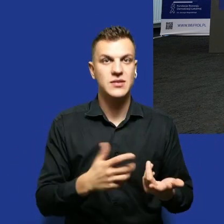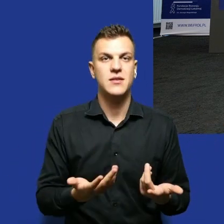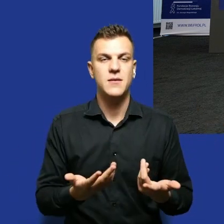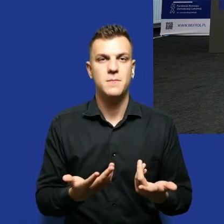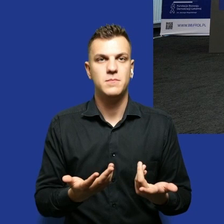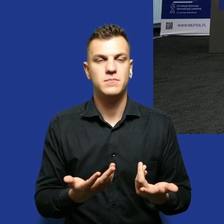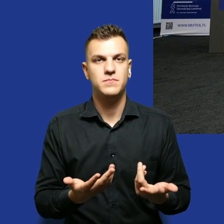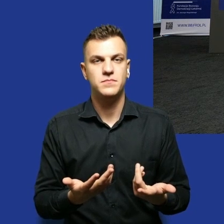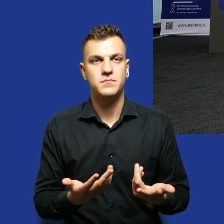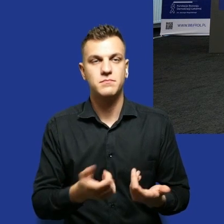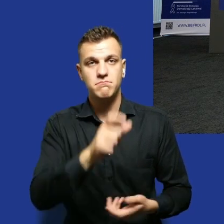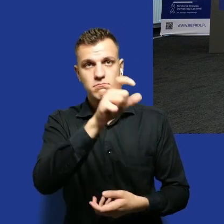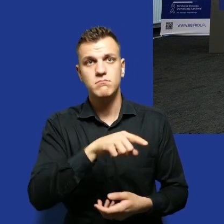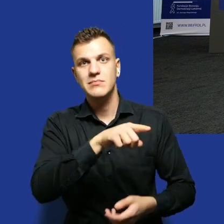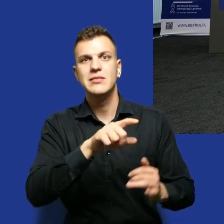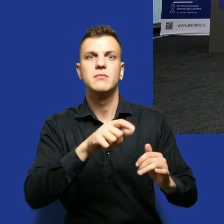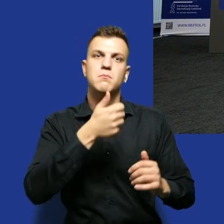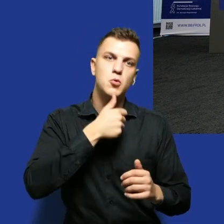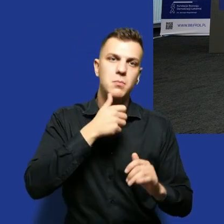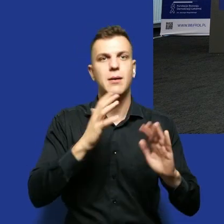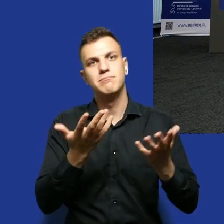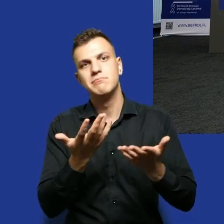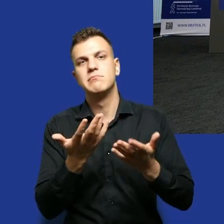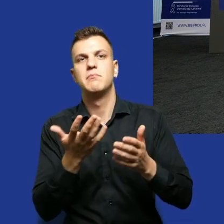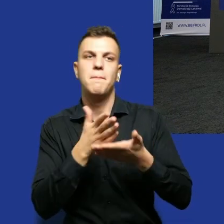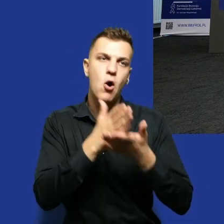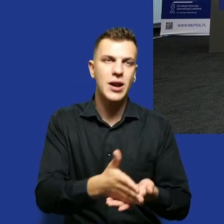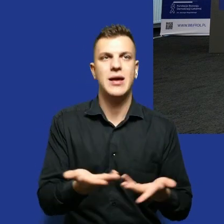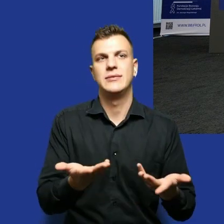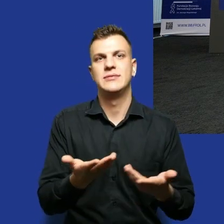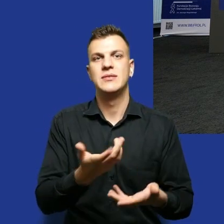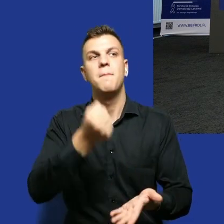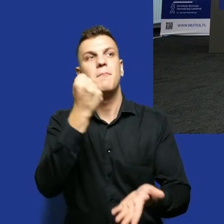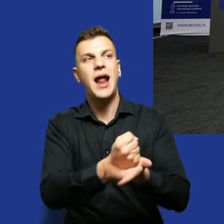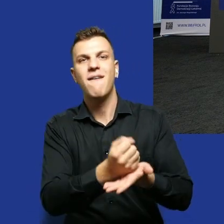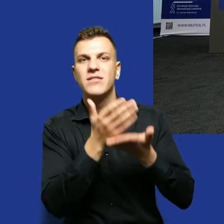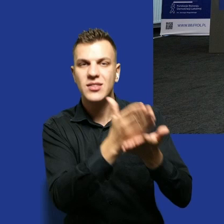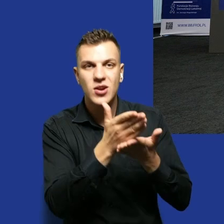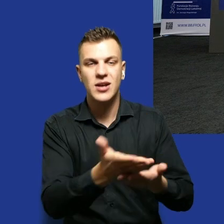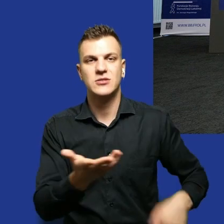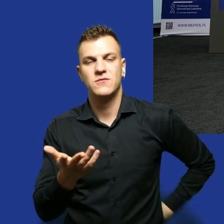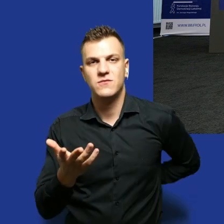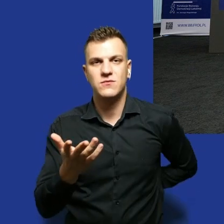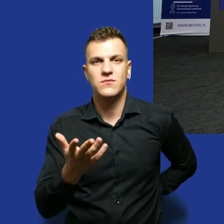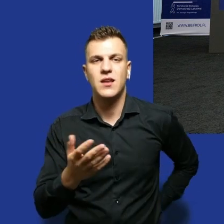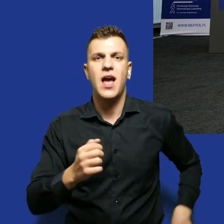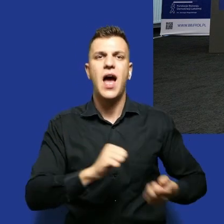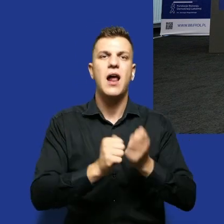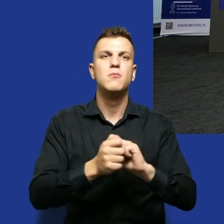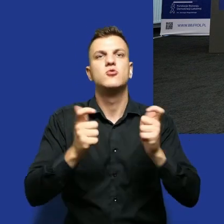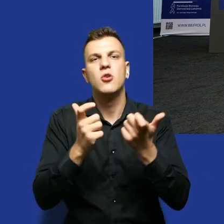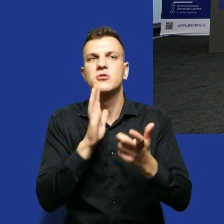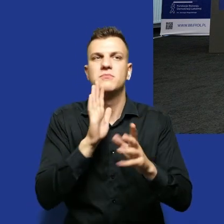próbuje sobie jakoś z tym radzić, może liczyć na jakieś wsparcie prawne, jakieś doradztwo, jakoś wybrnąć z tej